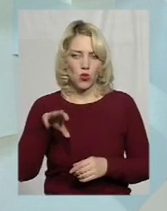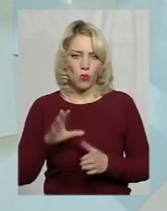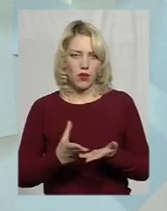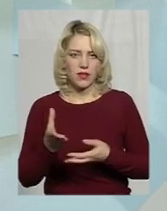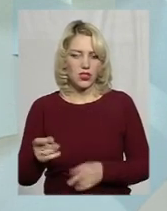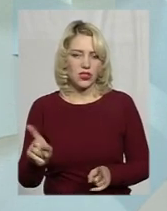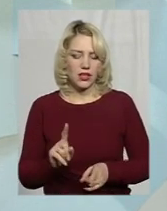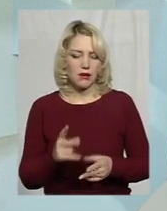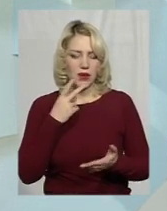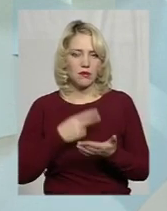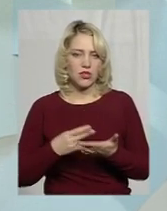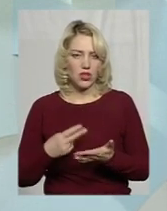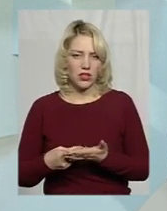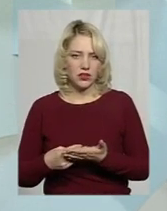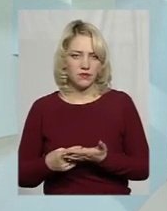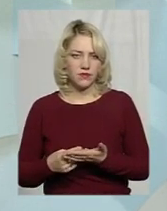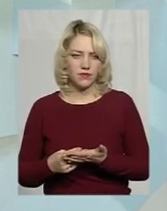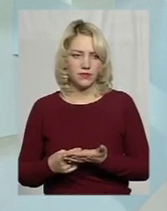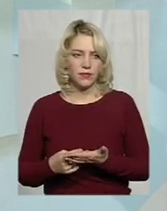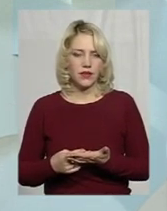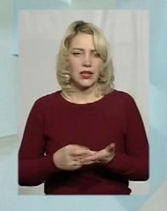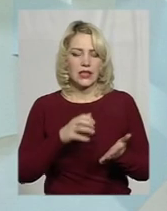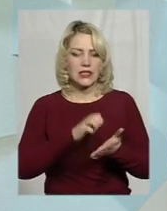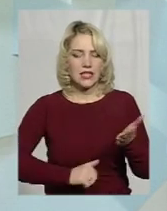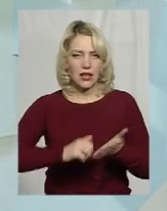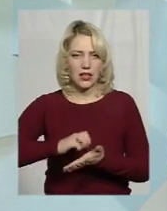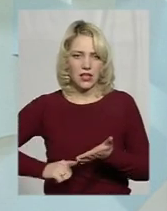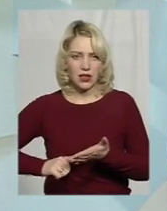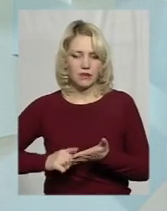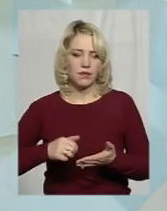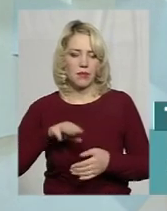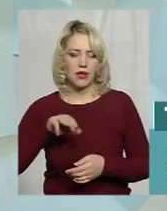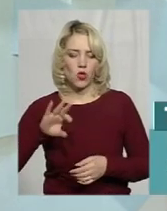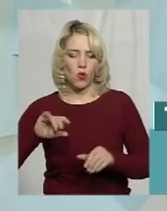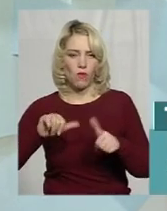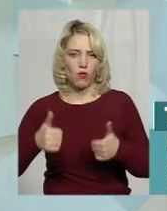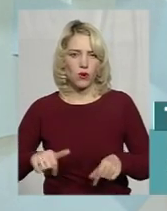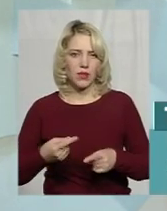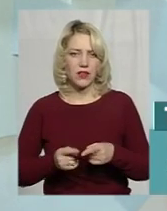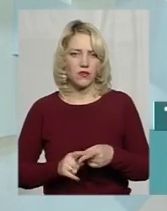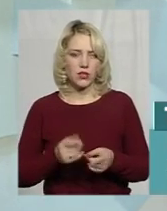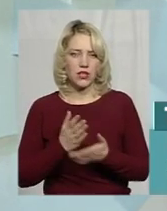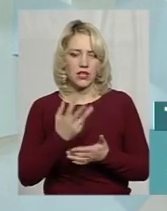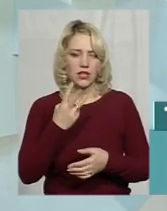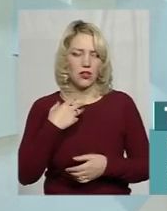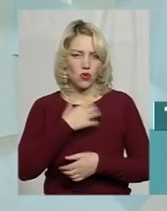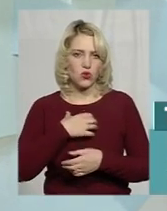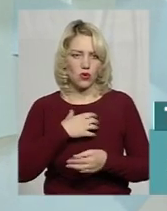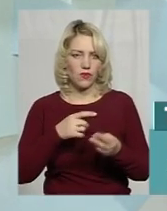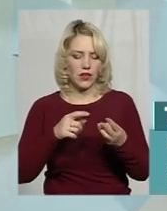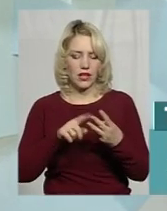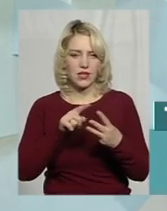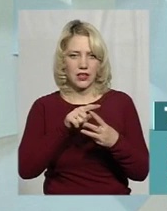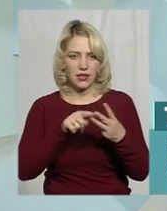передбачають стягнення, яке передбачається при митному оформленні, вони складаються з три основних складових. Це